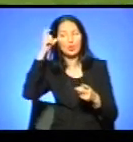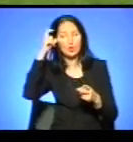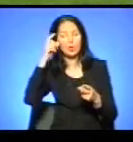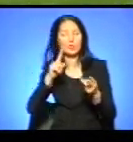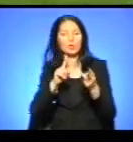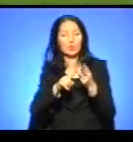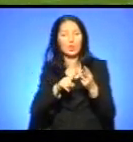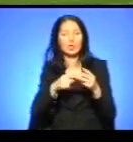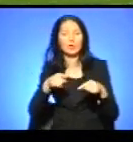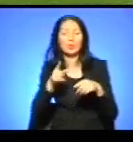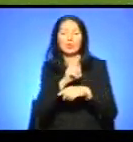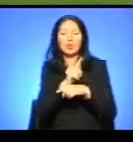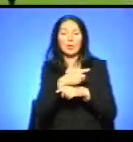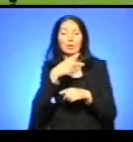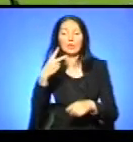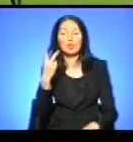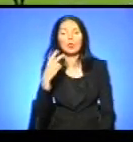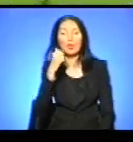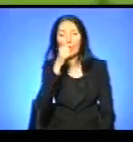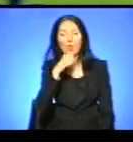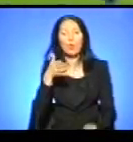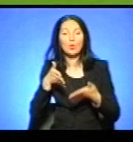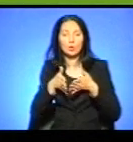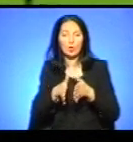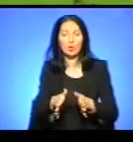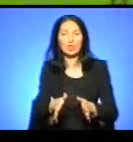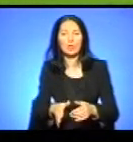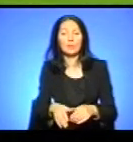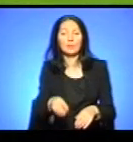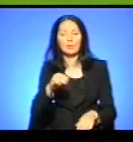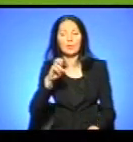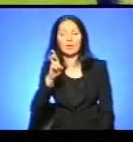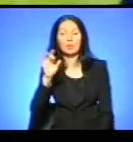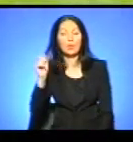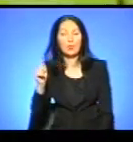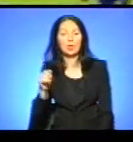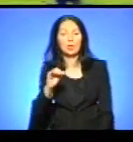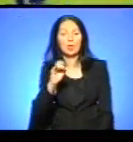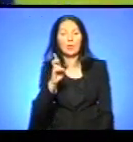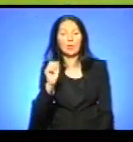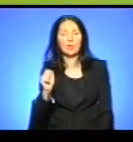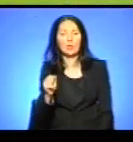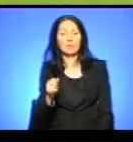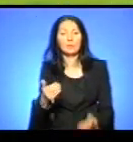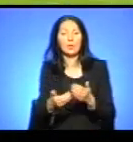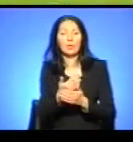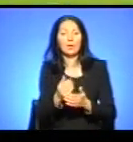– у футболістів з Тернополя 2002 року народження. Тарас Бурак, Юрій Багрій. Новини.